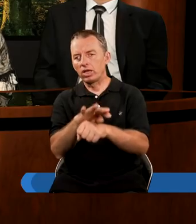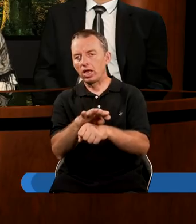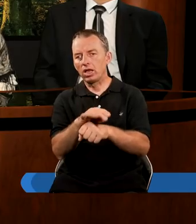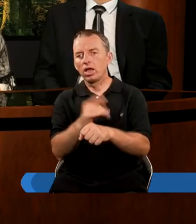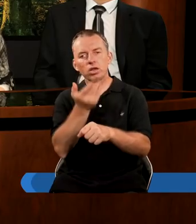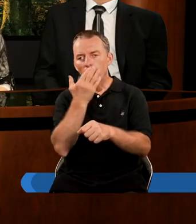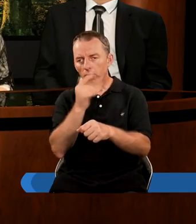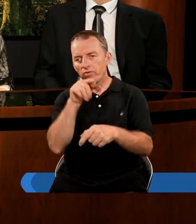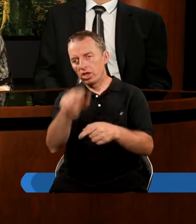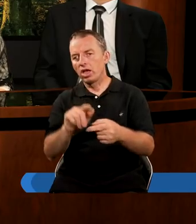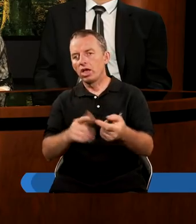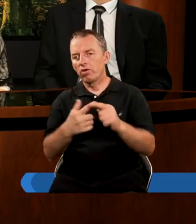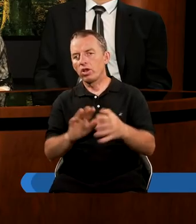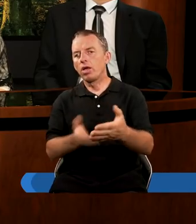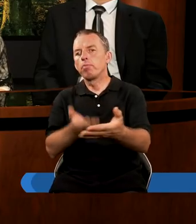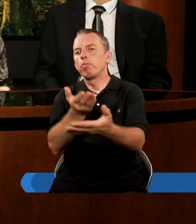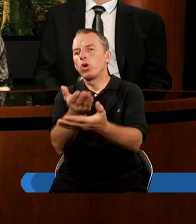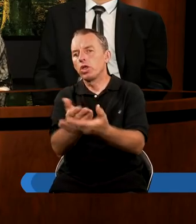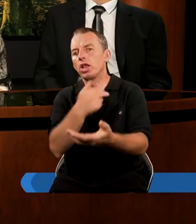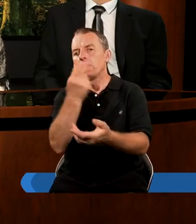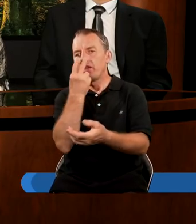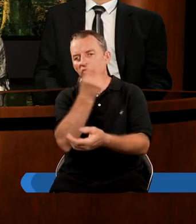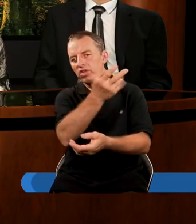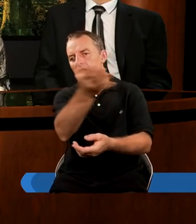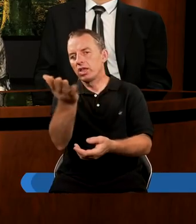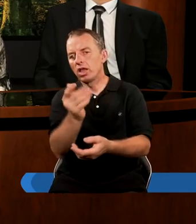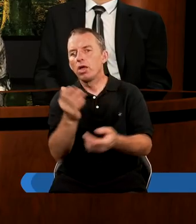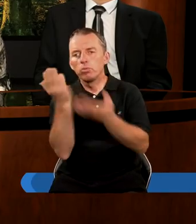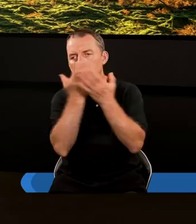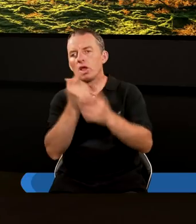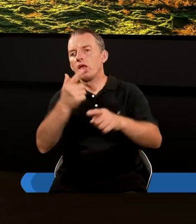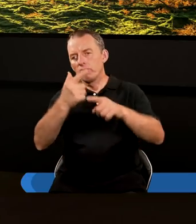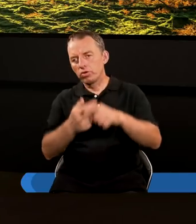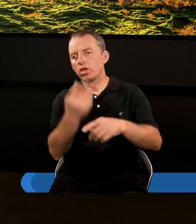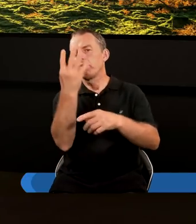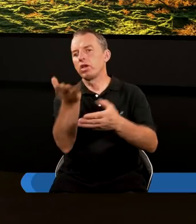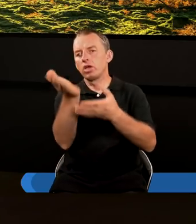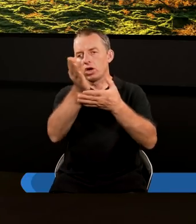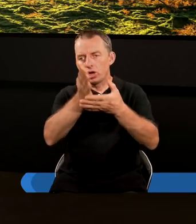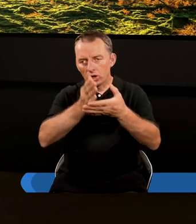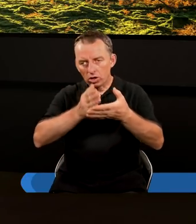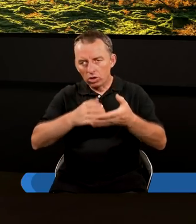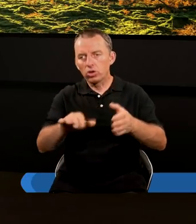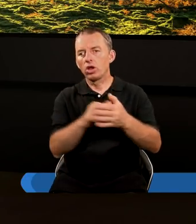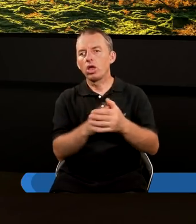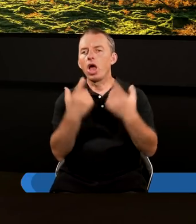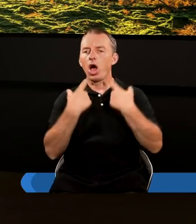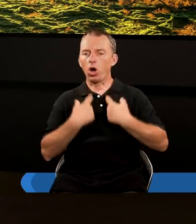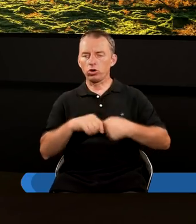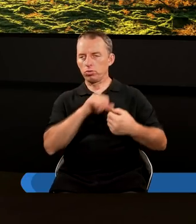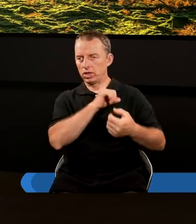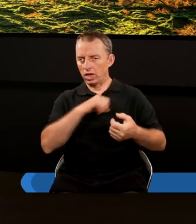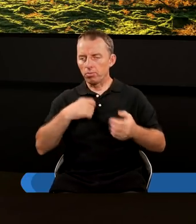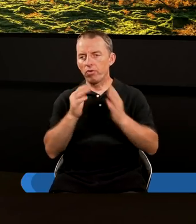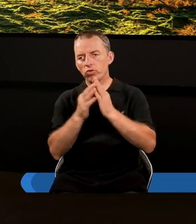Nie musimy w tej chwili podawać naszym widzom, polecam przeczytanie 24 rozdziału tak osobiście,